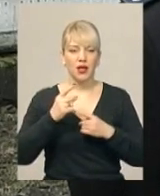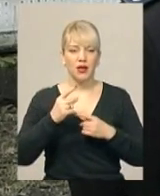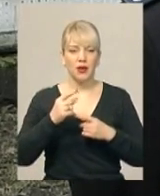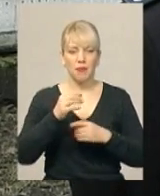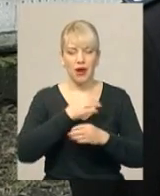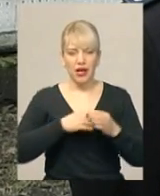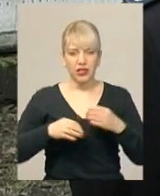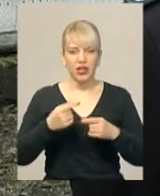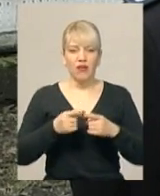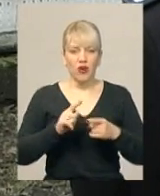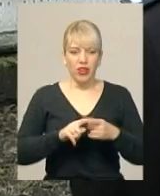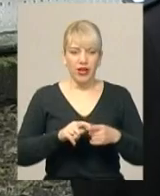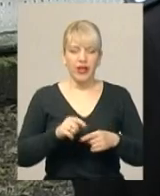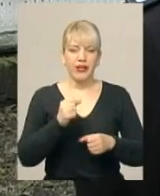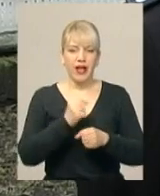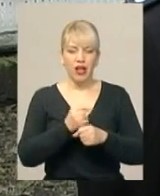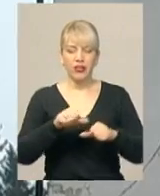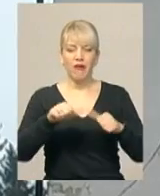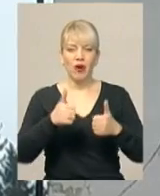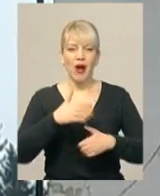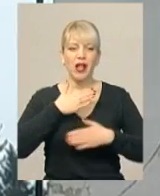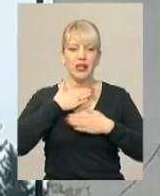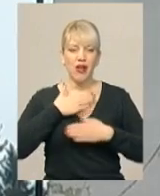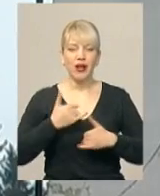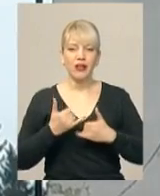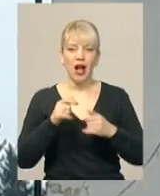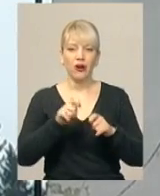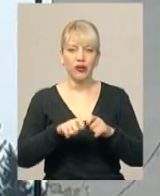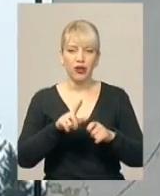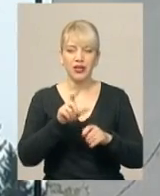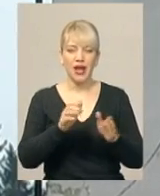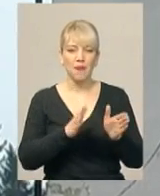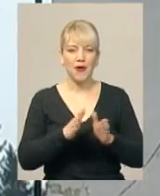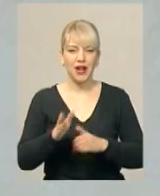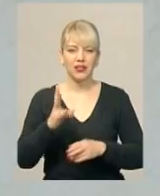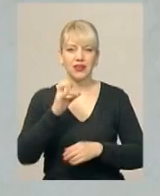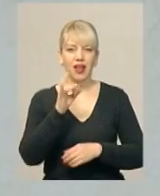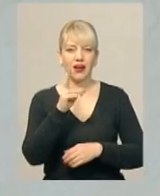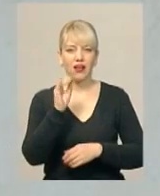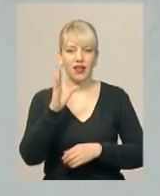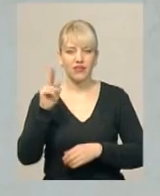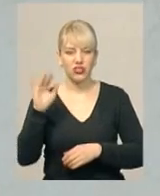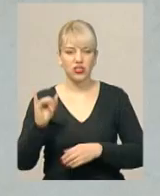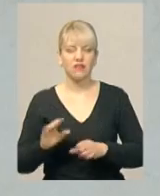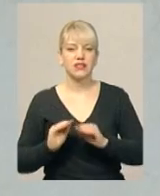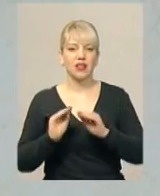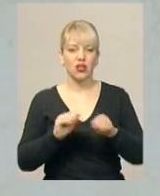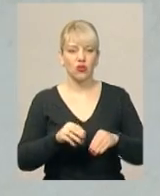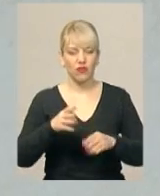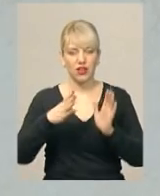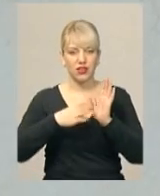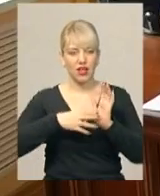вони діяльністю формування задоволені. Для контролю за порядком у Наркевичах за ініціативи громади встановили 9 камер